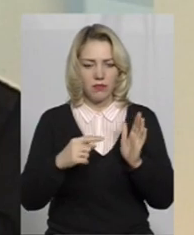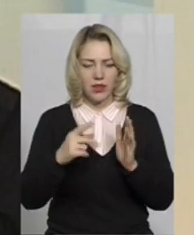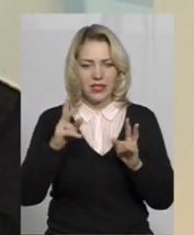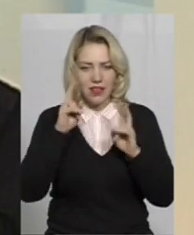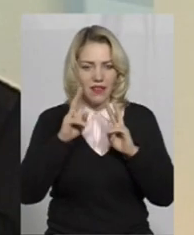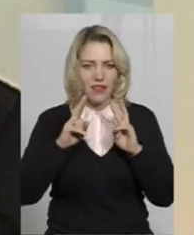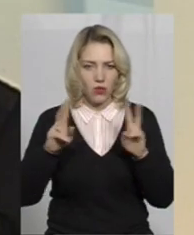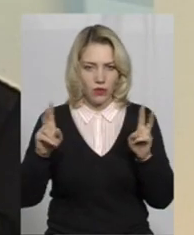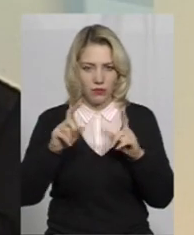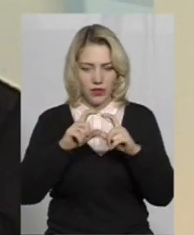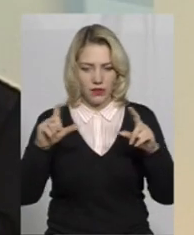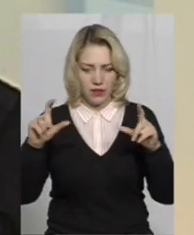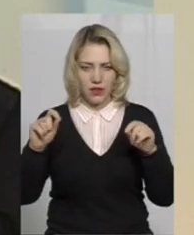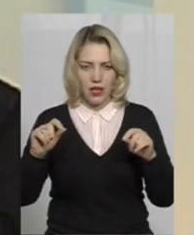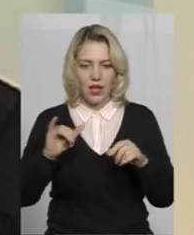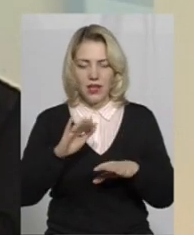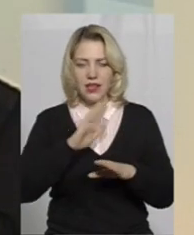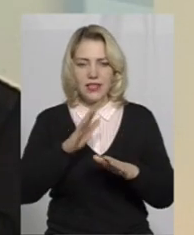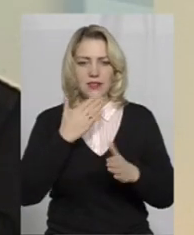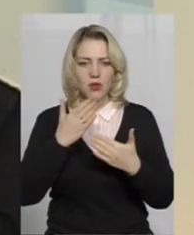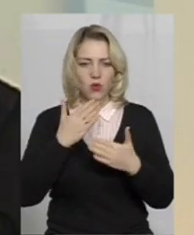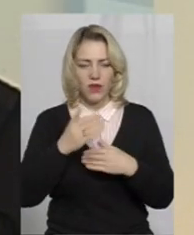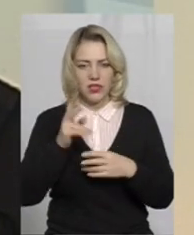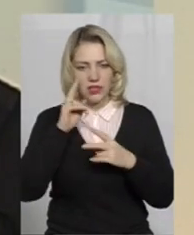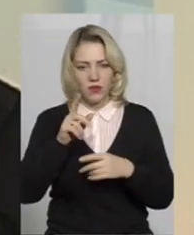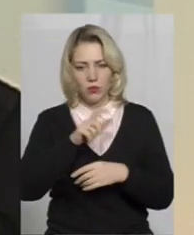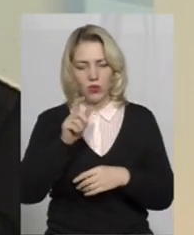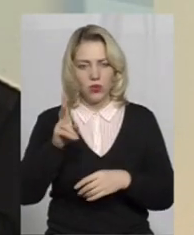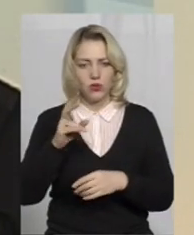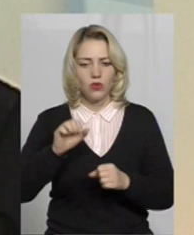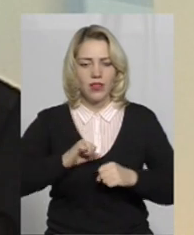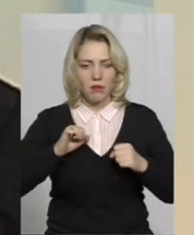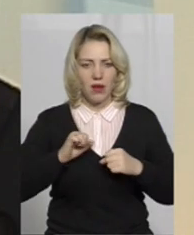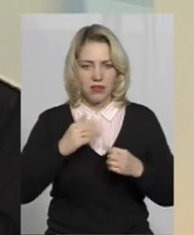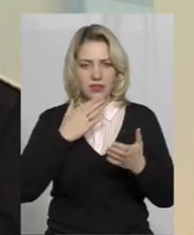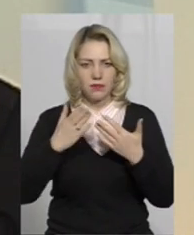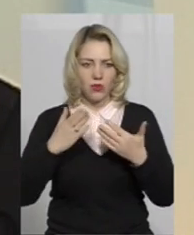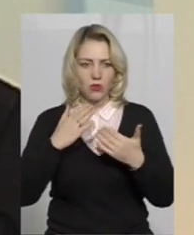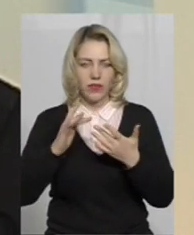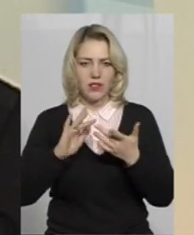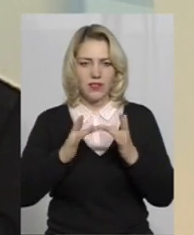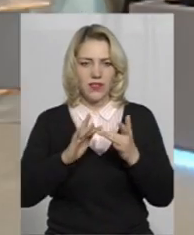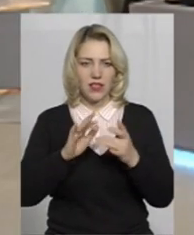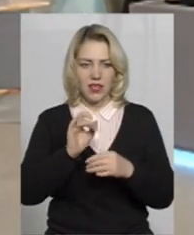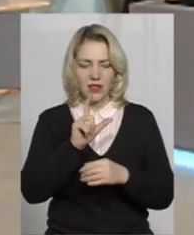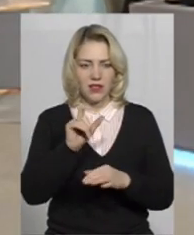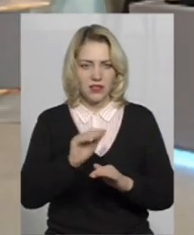вступати в спілкування з незнайомими особами, які намагаються з ними спілкуватися безпосередньо в інтернеті.